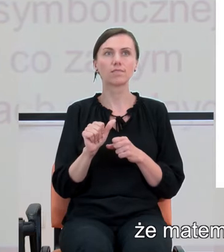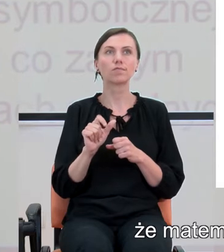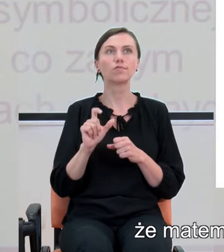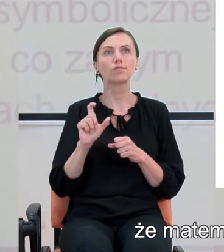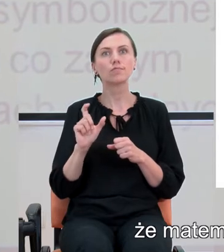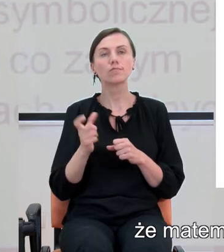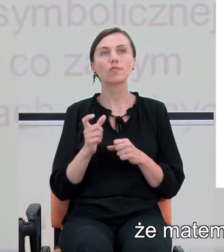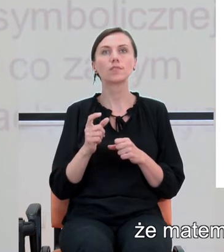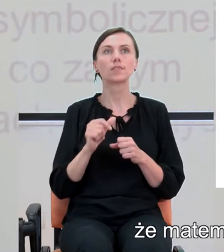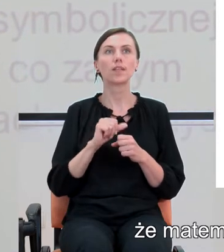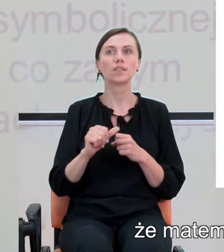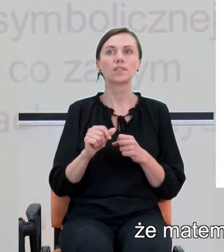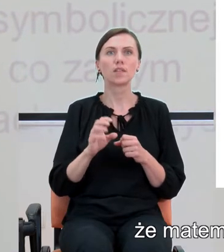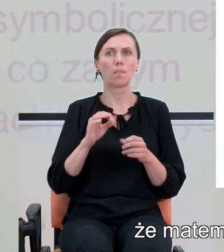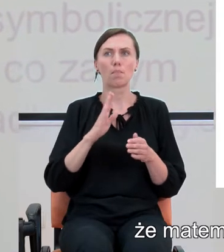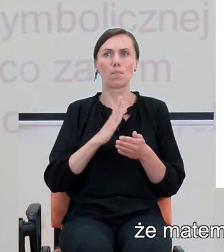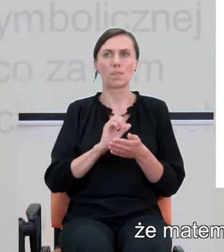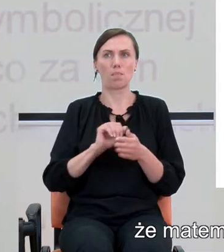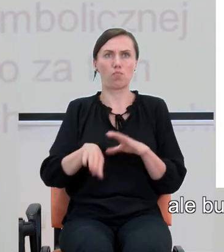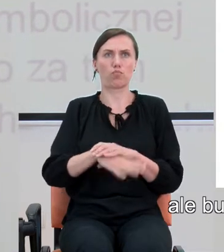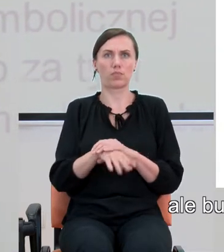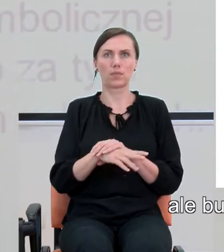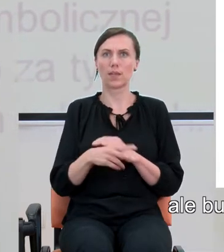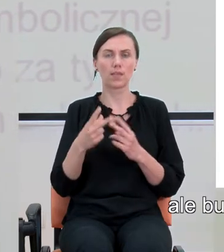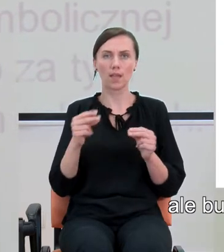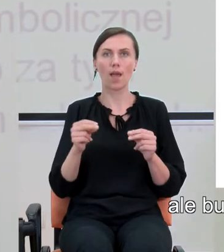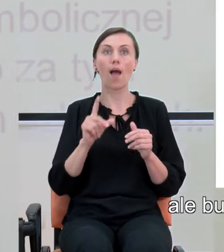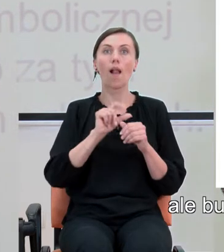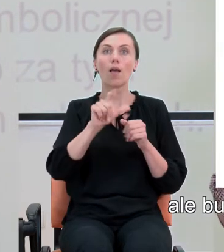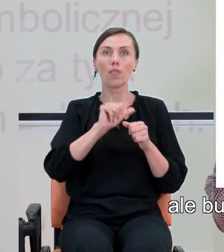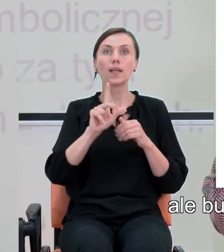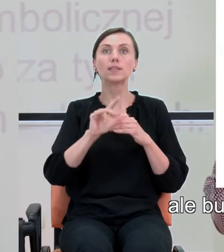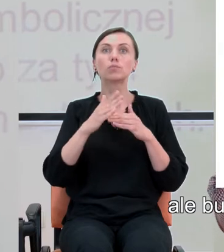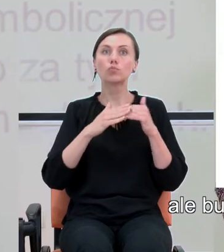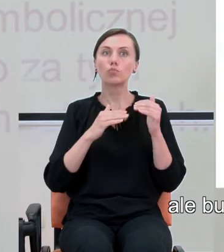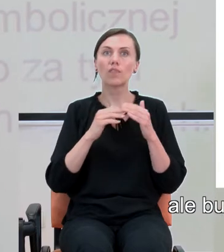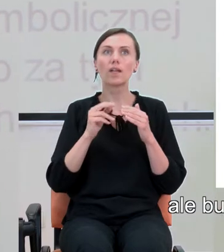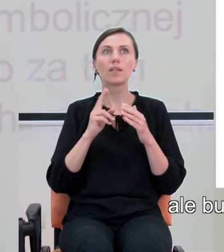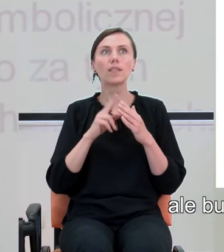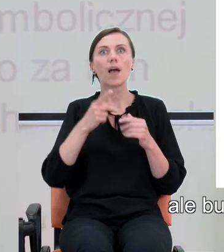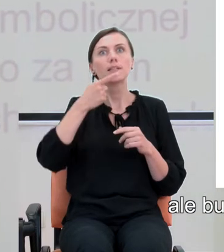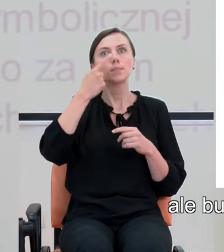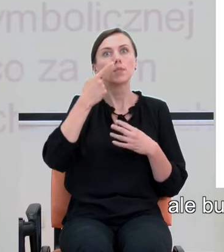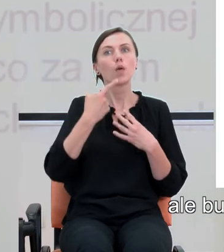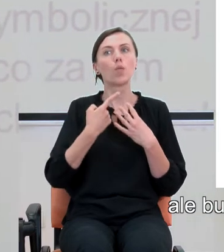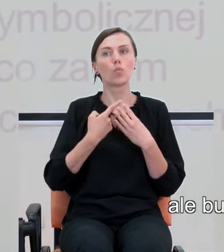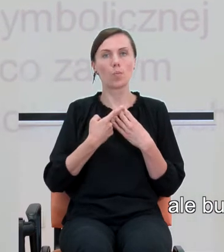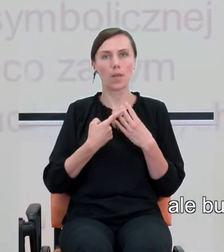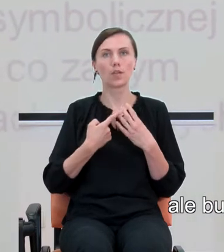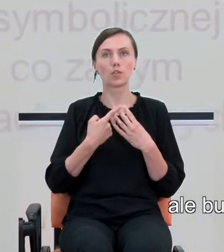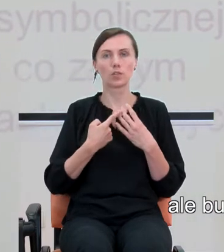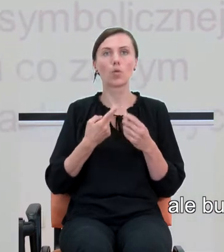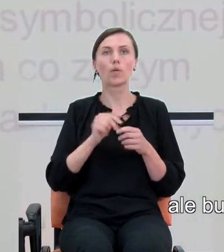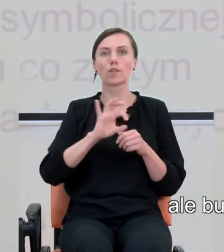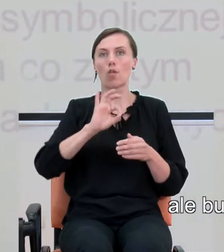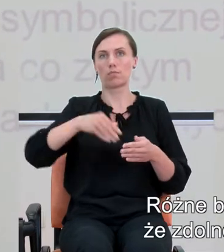powstaje w próżni, ale budowana jest na zmyśle numerycznym, który po